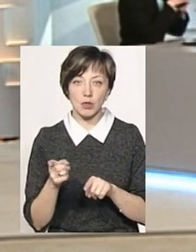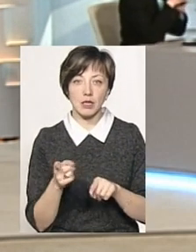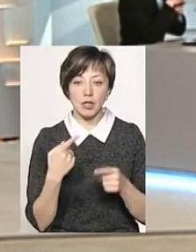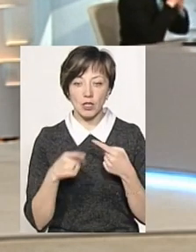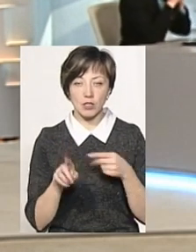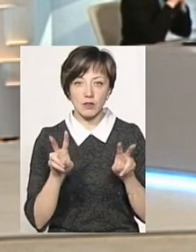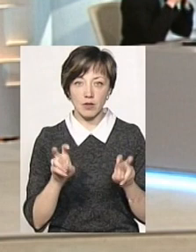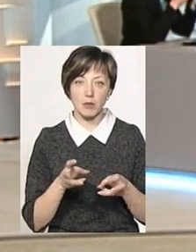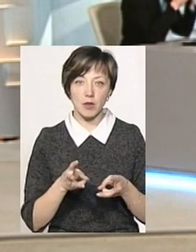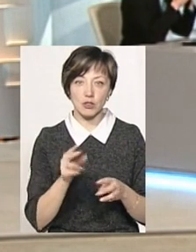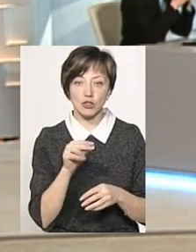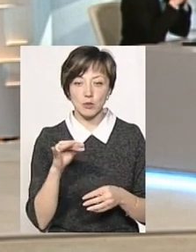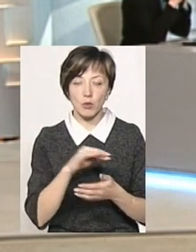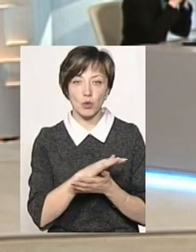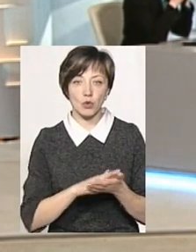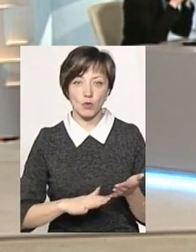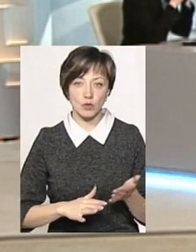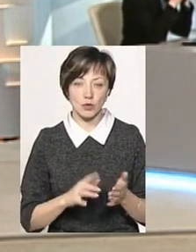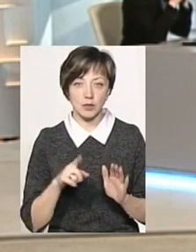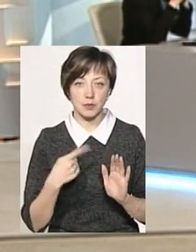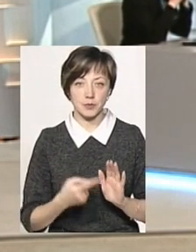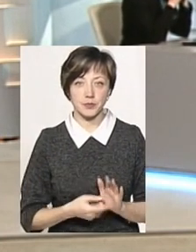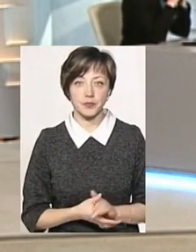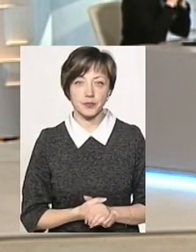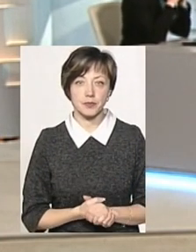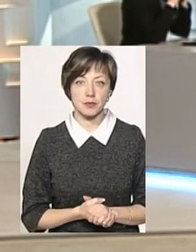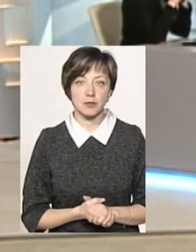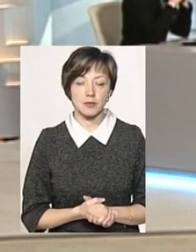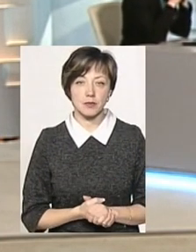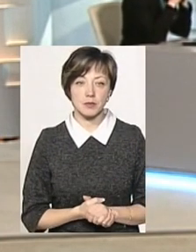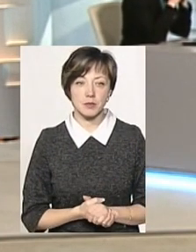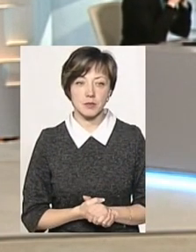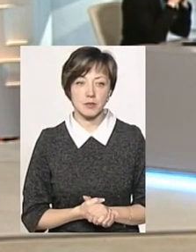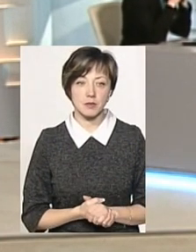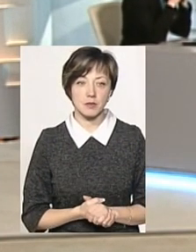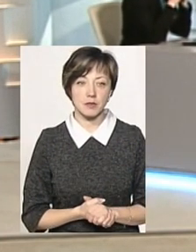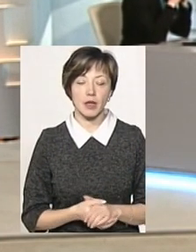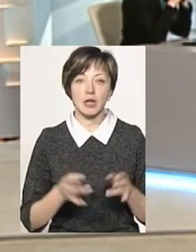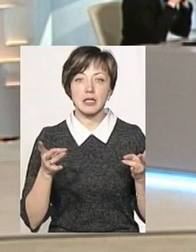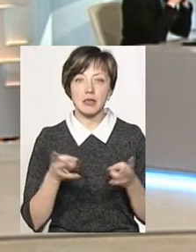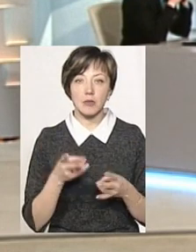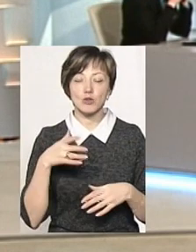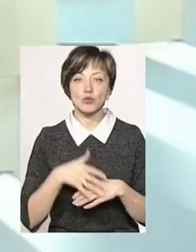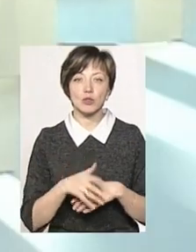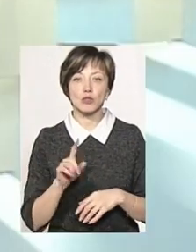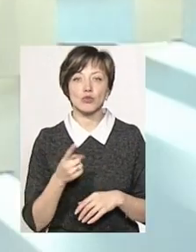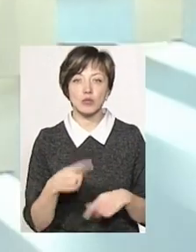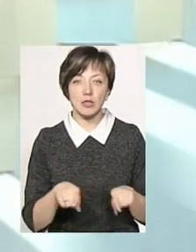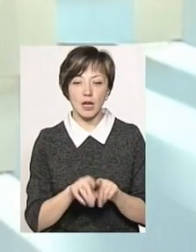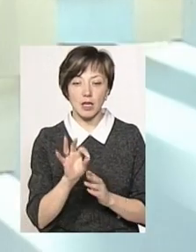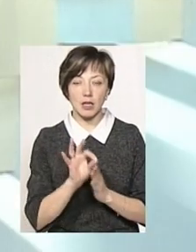альтернативні? Чи він продовжується? Тут треба зрозуміти, чому отак